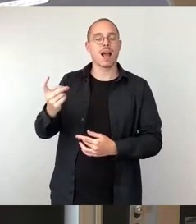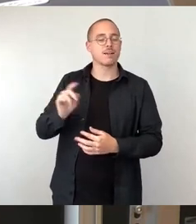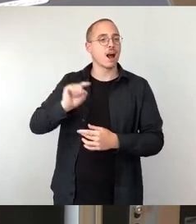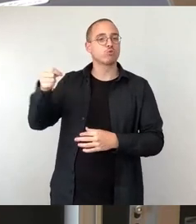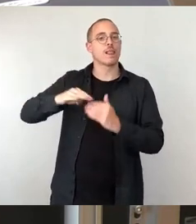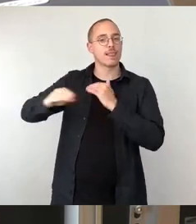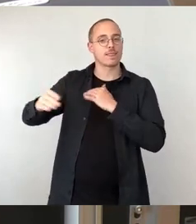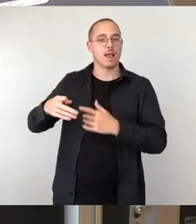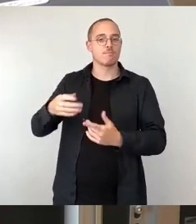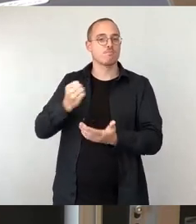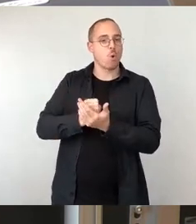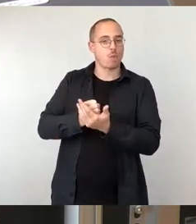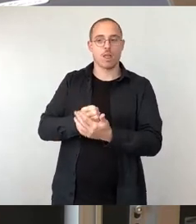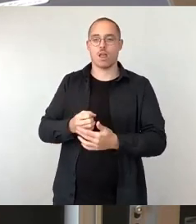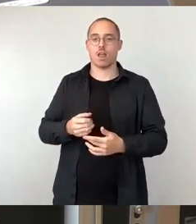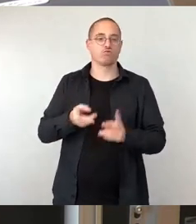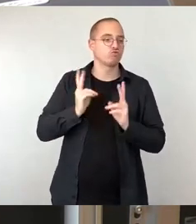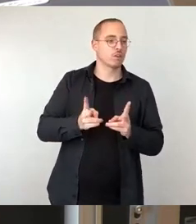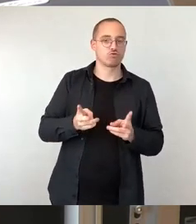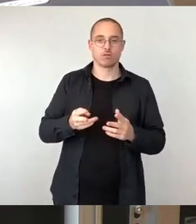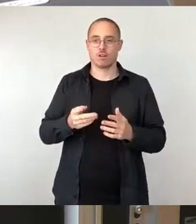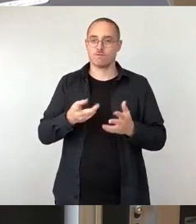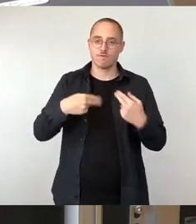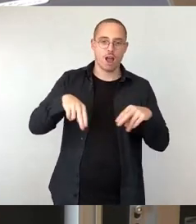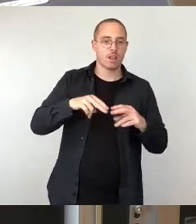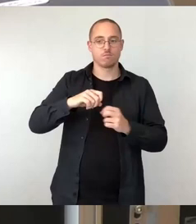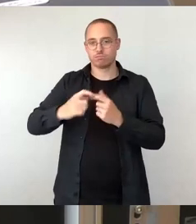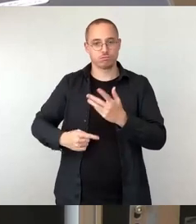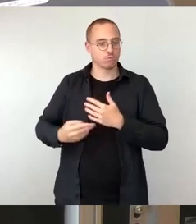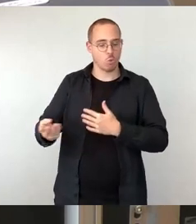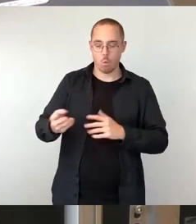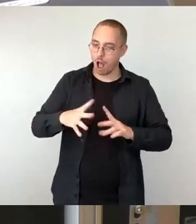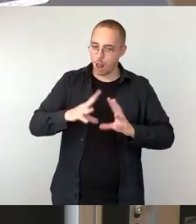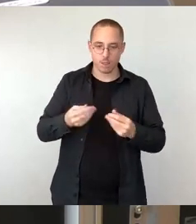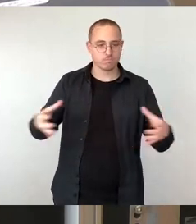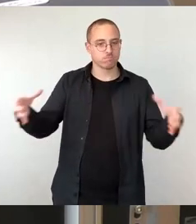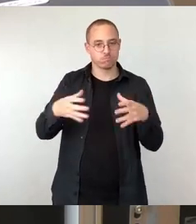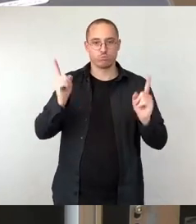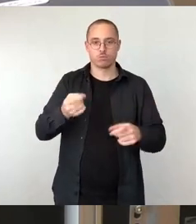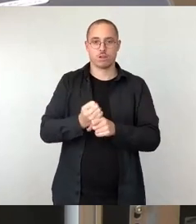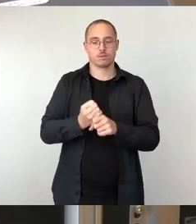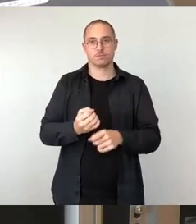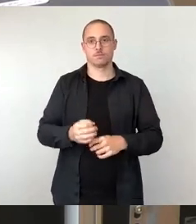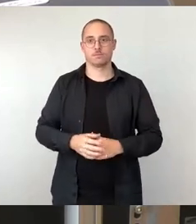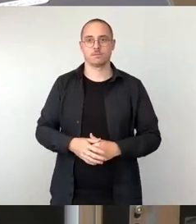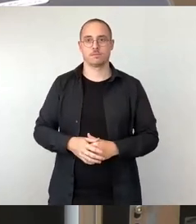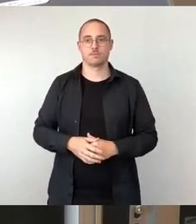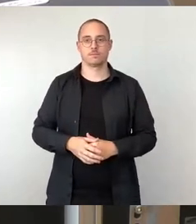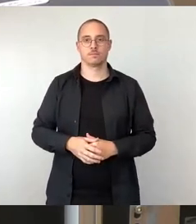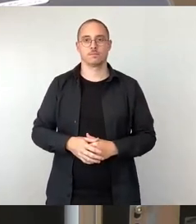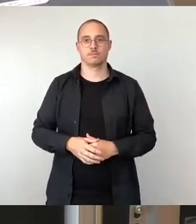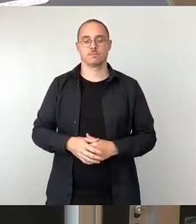Wir wollen aber auch, und das gehört zur Wahrheit dazu, dass entsprechende Sanktionen gegenüber denen